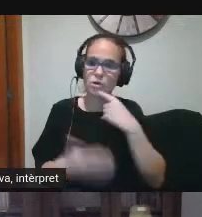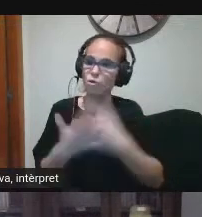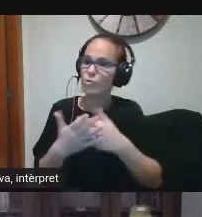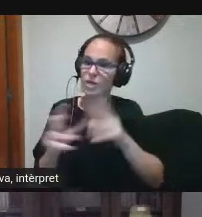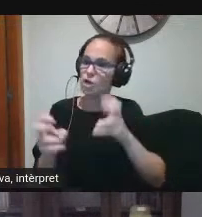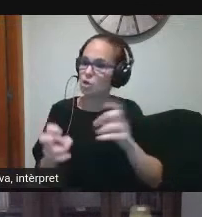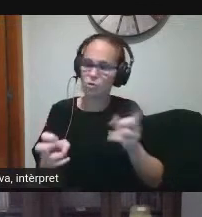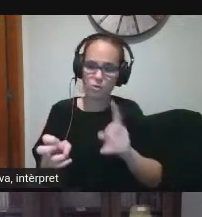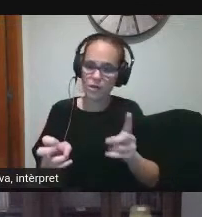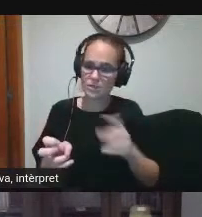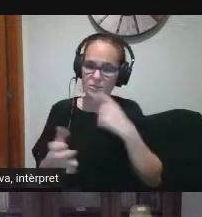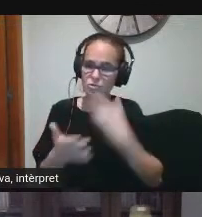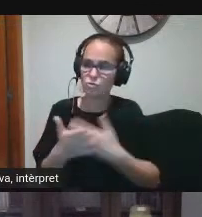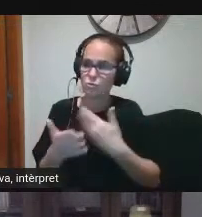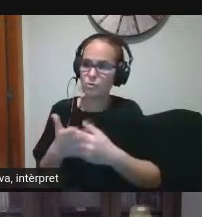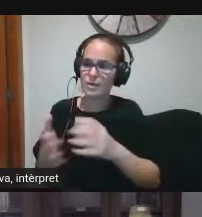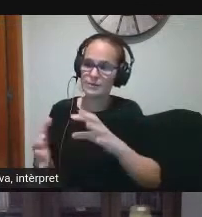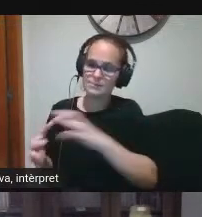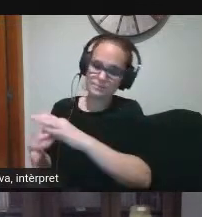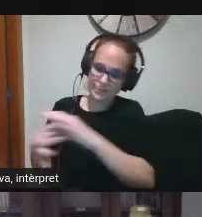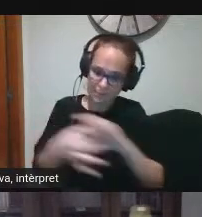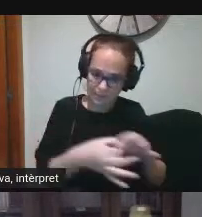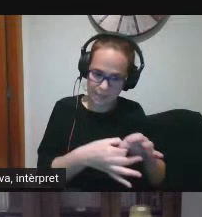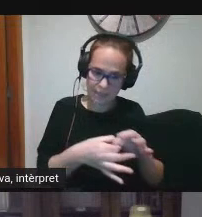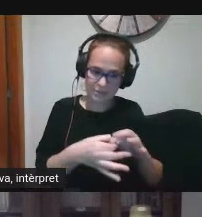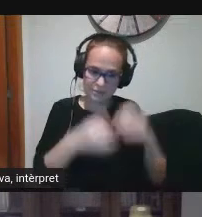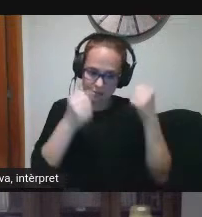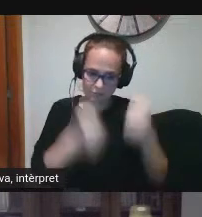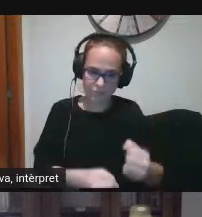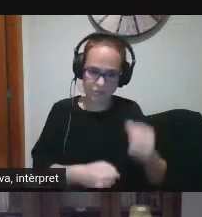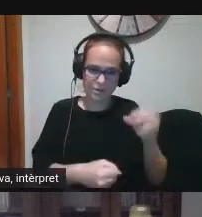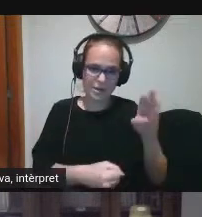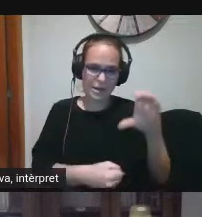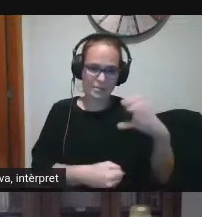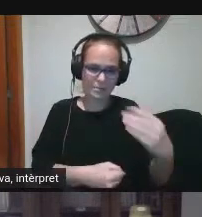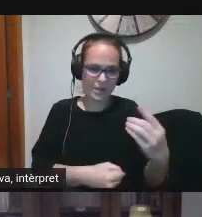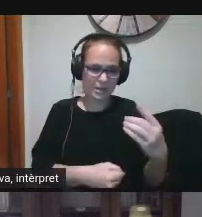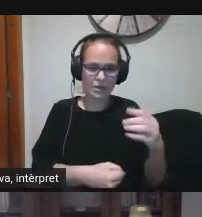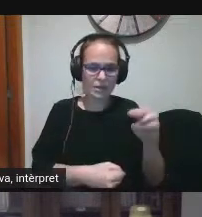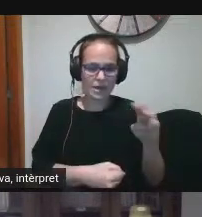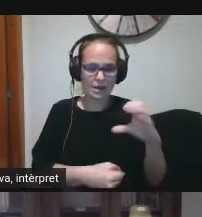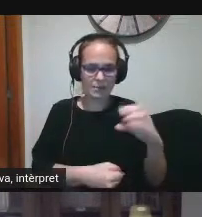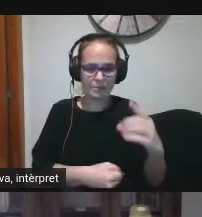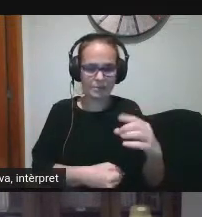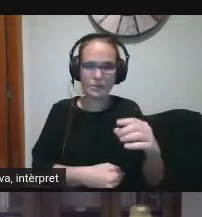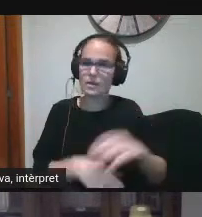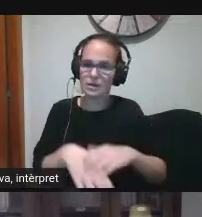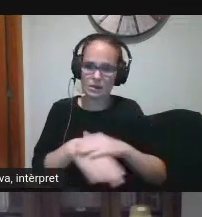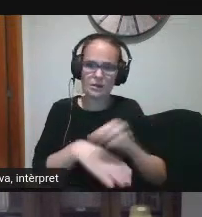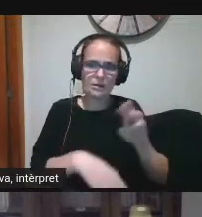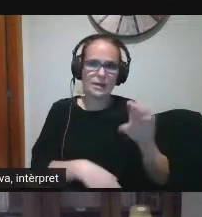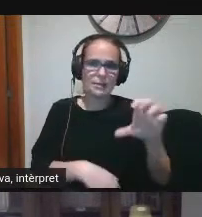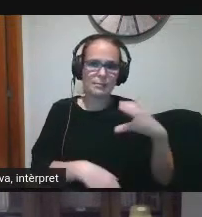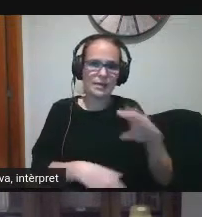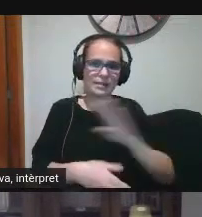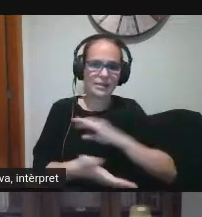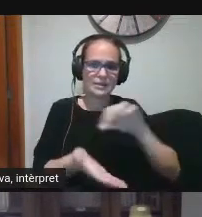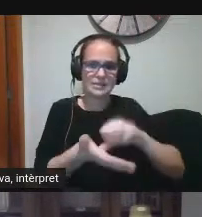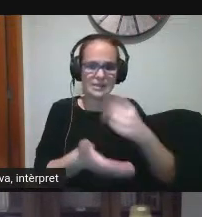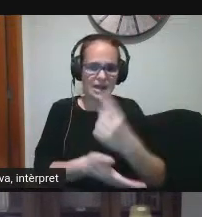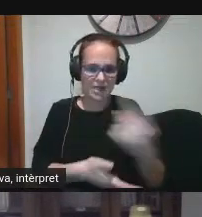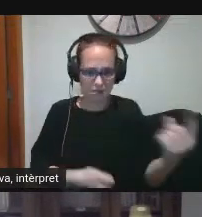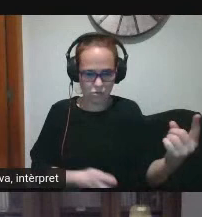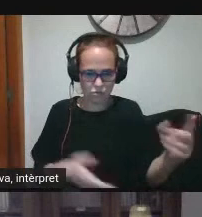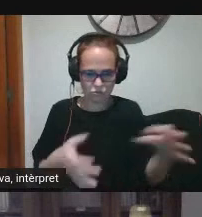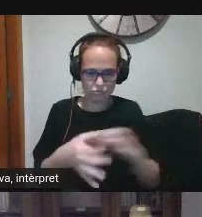lligada al PEC de cada un dels centres no pot haver-hi PEC sense estratègia digital del centre tal com